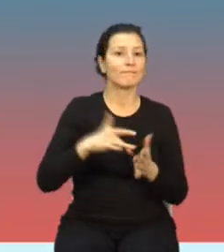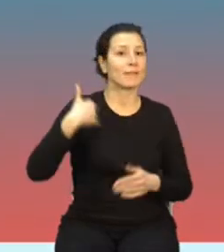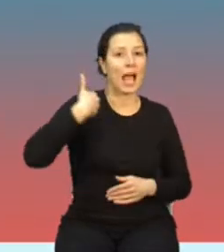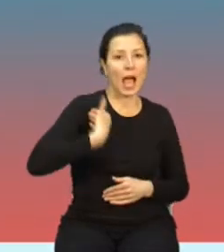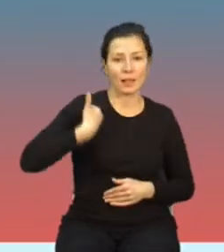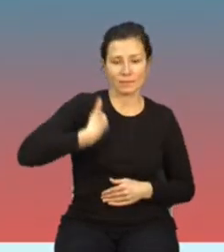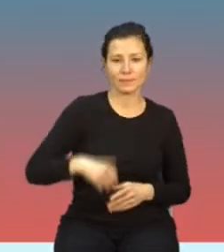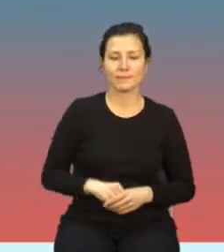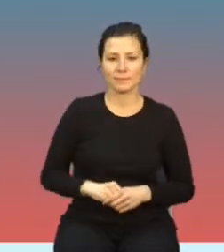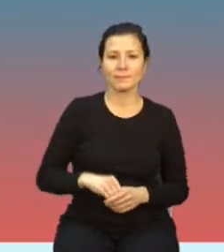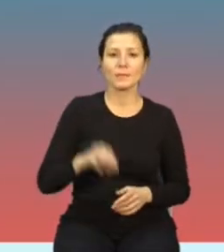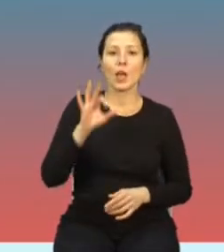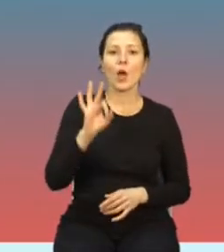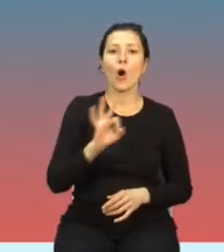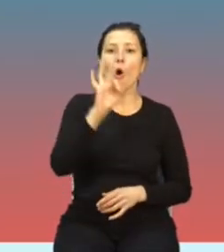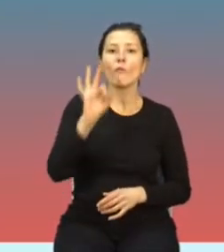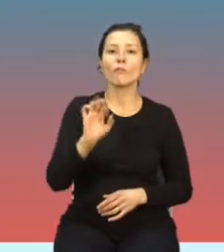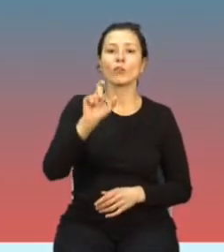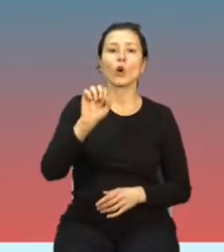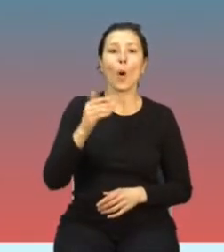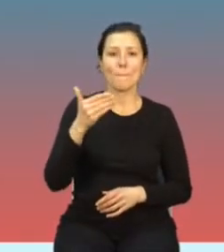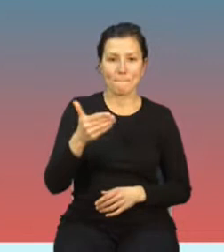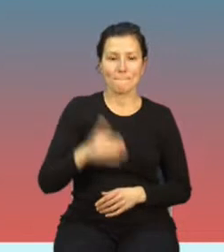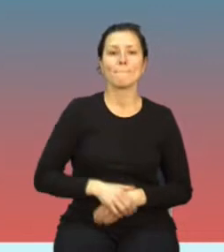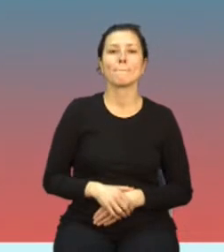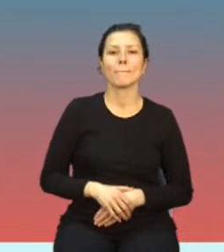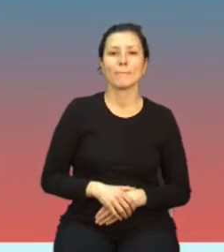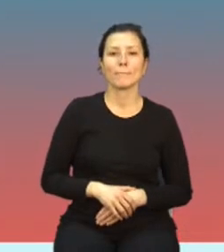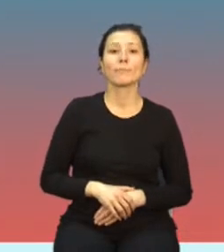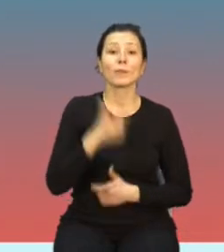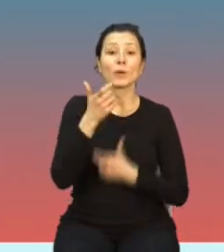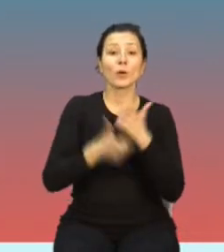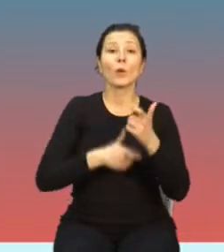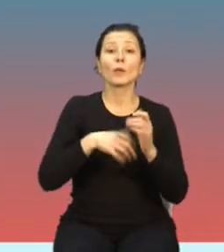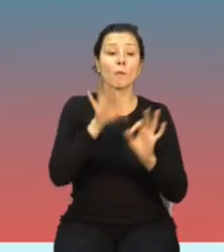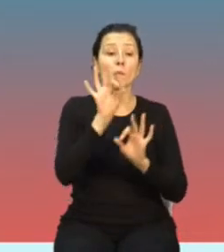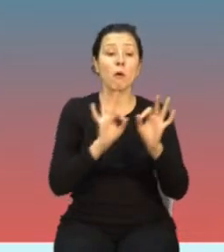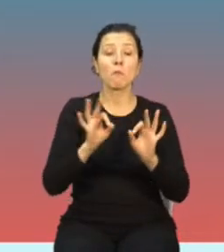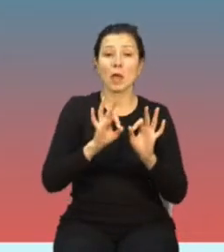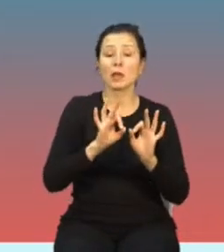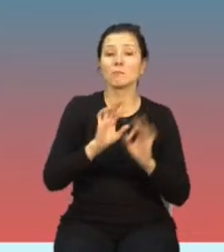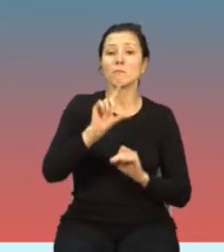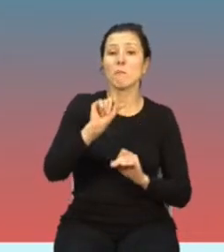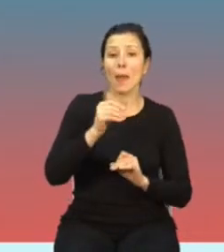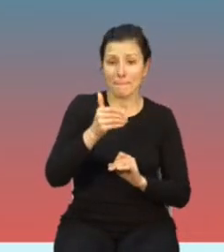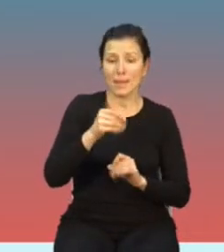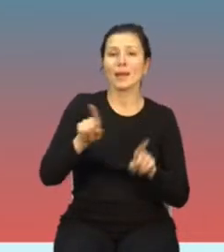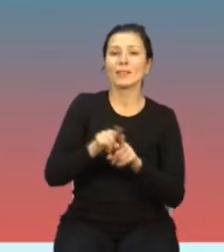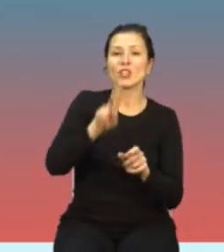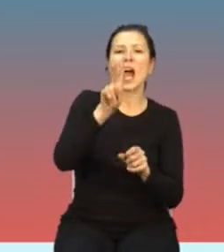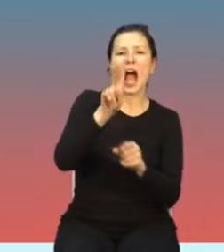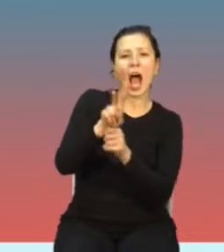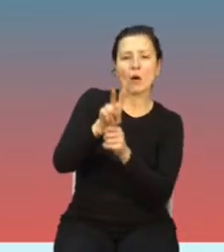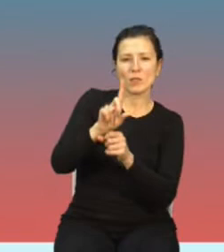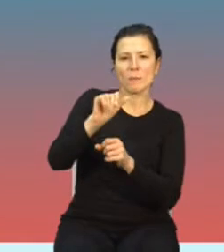Ofcom przeprowadza pomiary PEM, audyty pomiarów PEM, też publikujemy